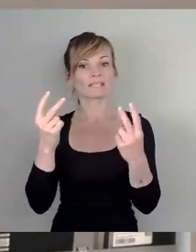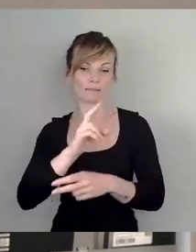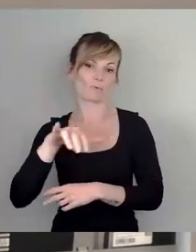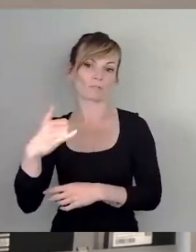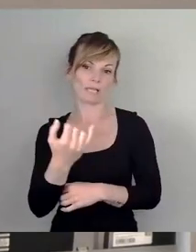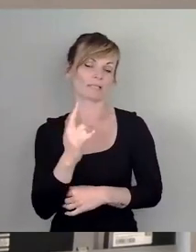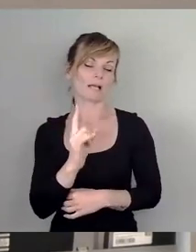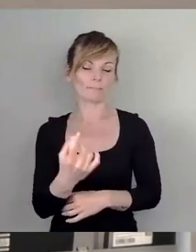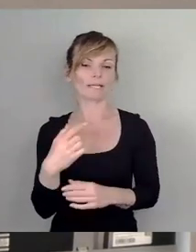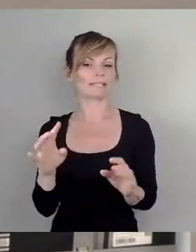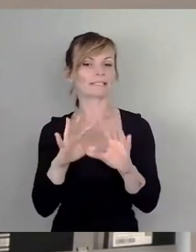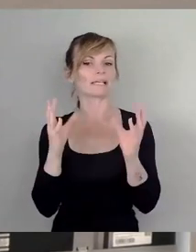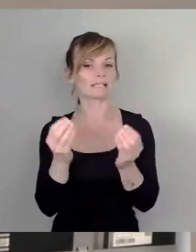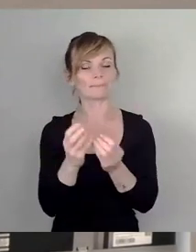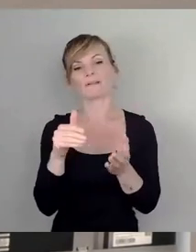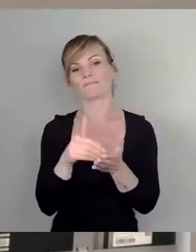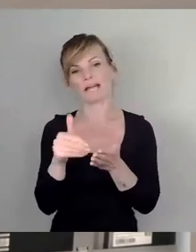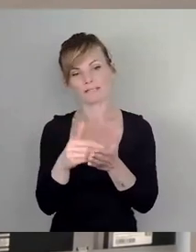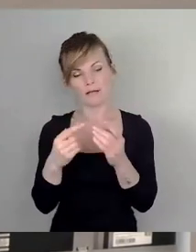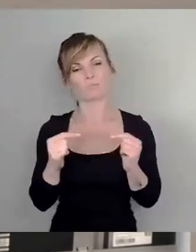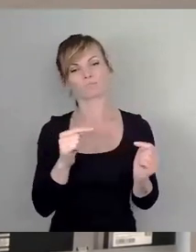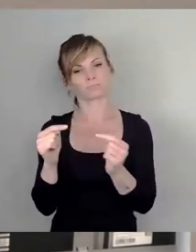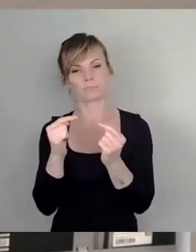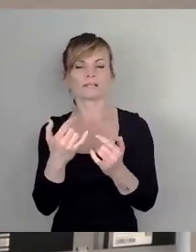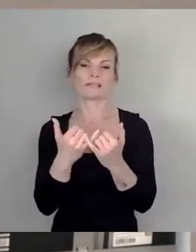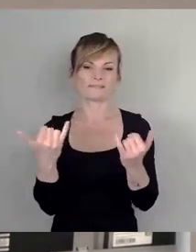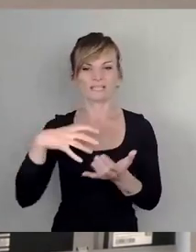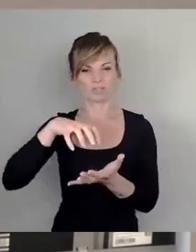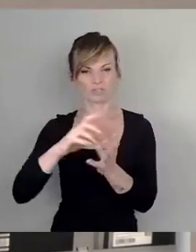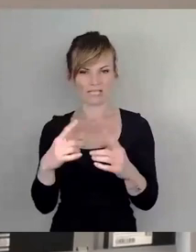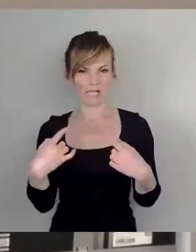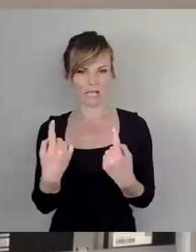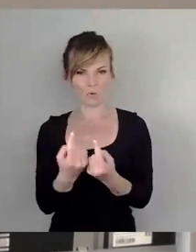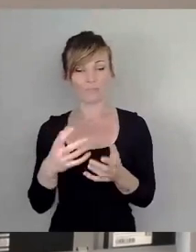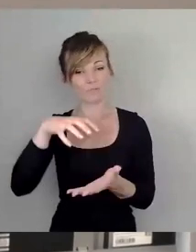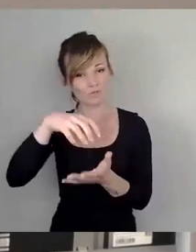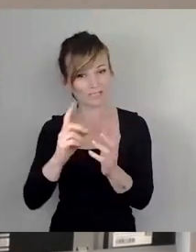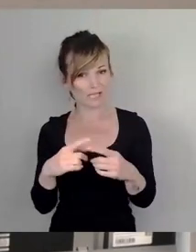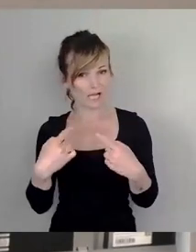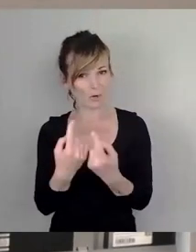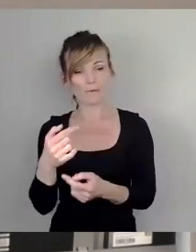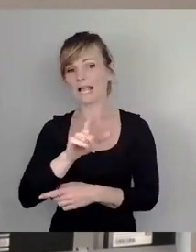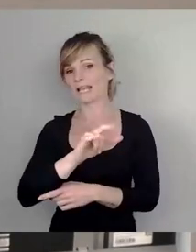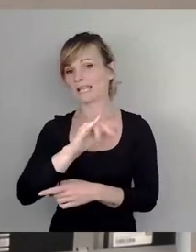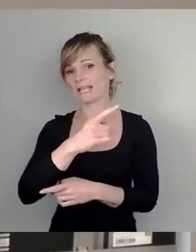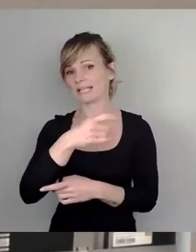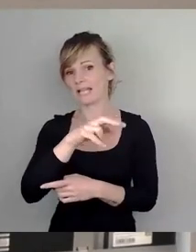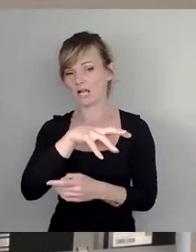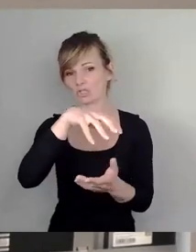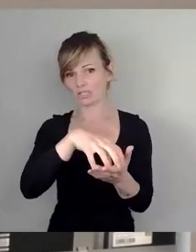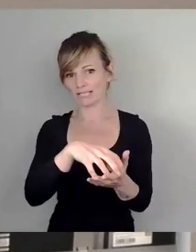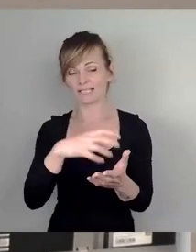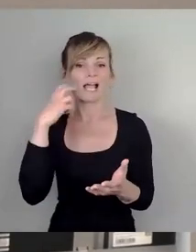weiter auch darüber diskutieren, wie wir diesen Stadtraum insgesamt, diesen Stadtraum zwischen der Lingner Stadt und der Altstadt, wie wir den